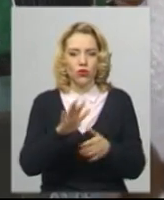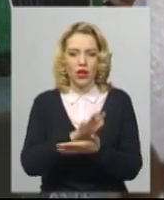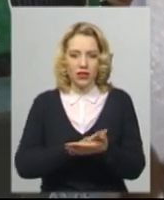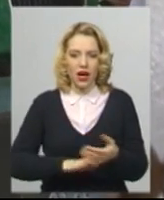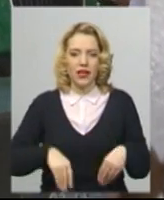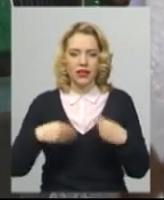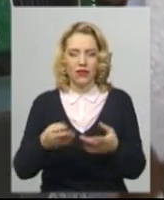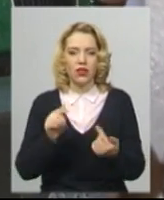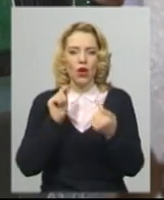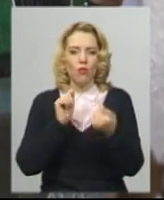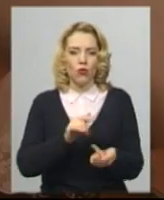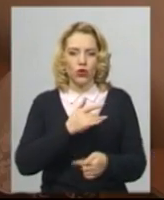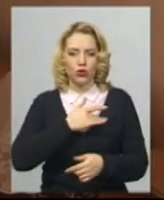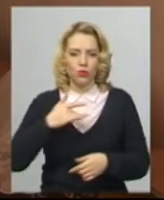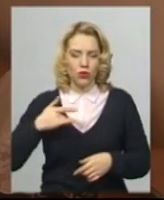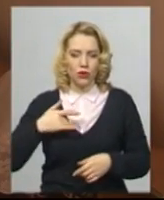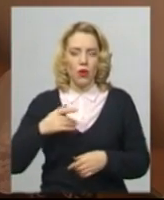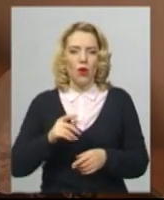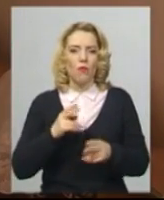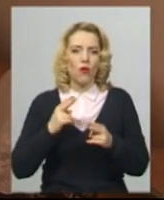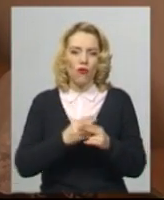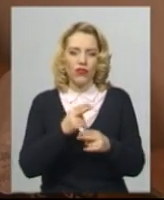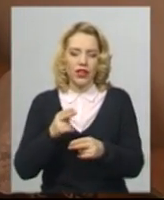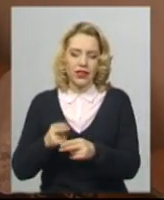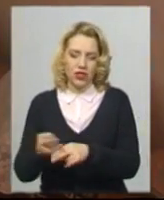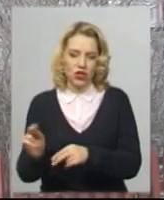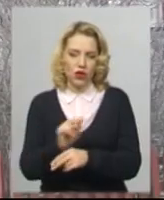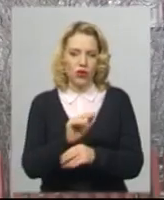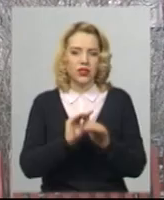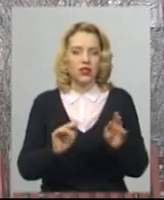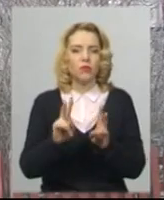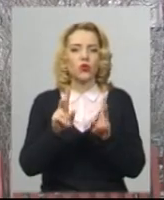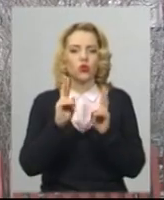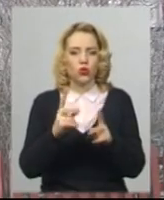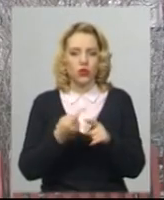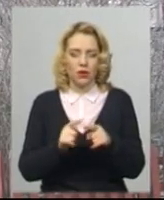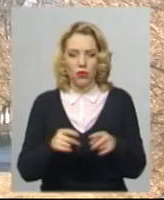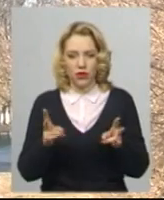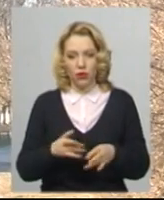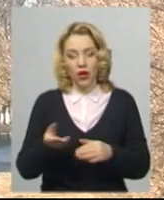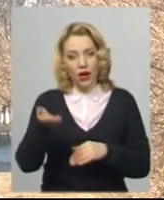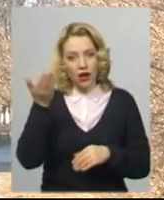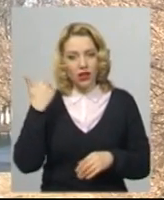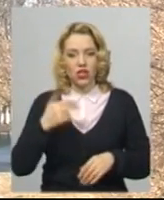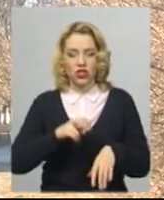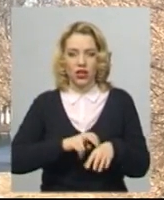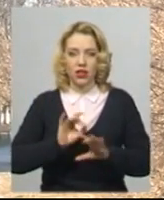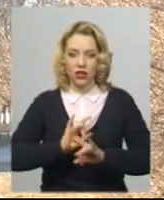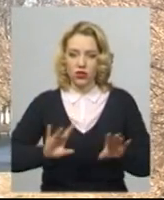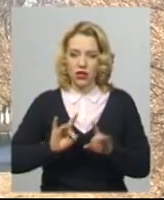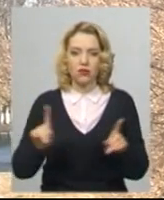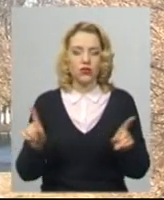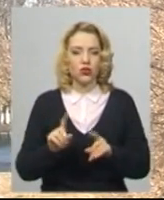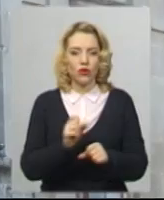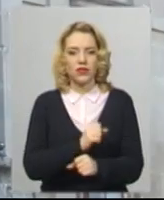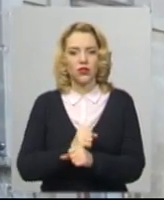протитуберкульозне профілактичне лікування дітям, які того потребують. Раніше в коментарі Суспільному лікар говорив, що у санаторії діти